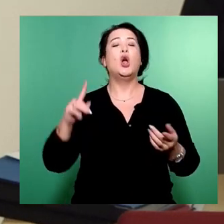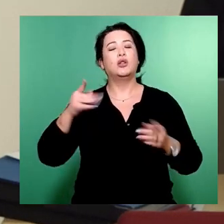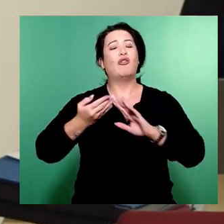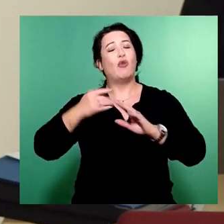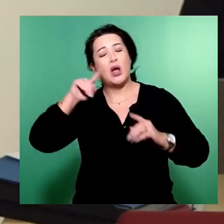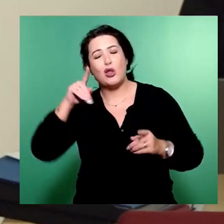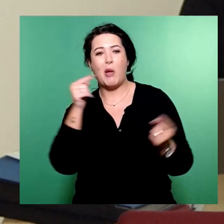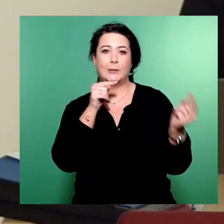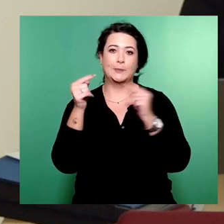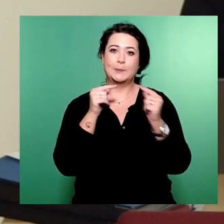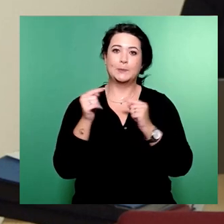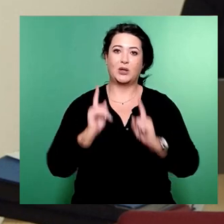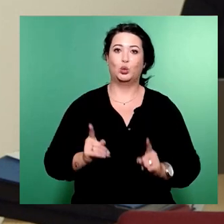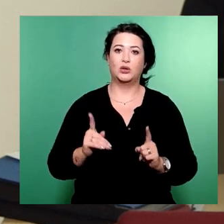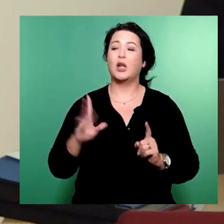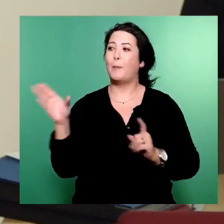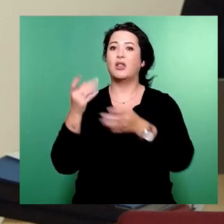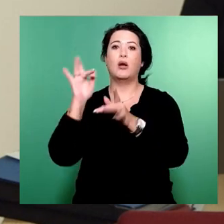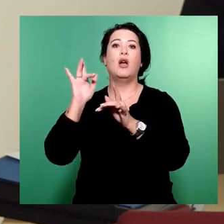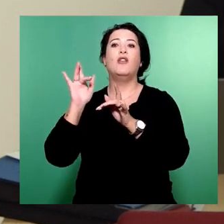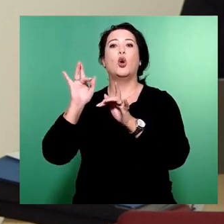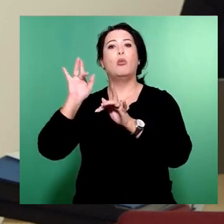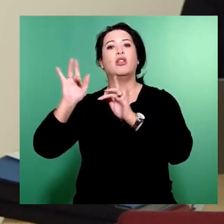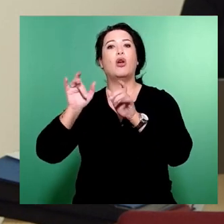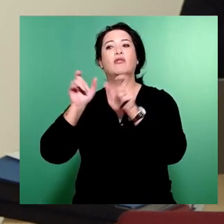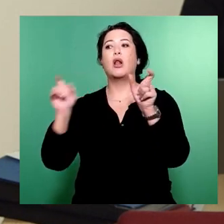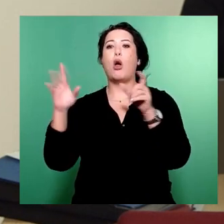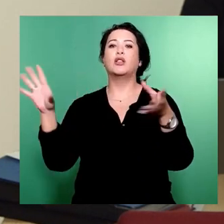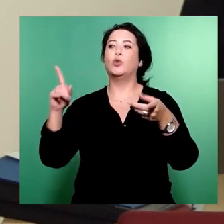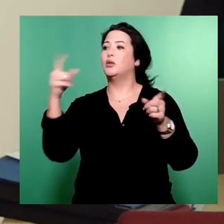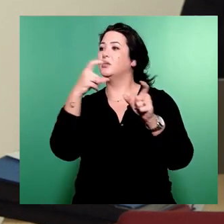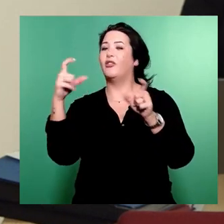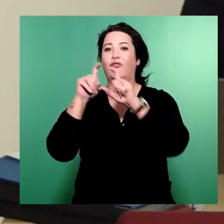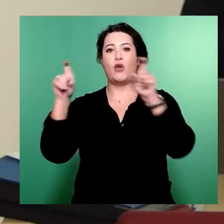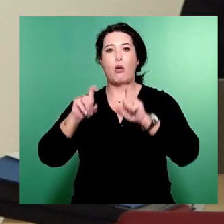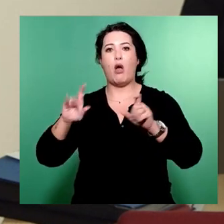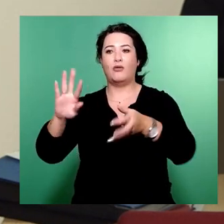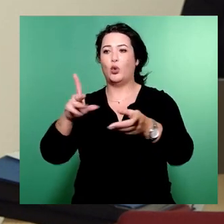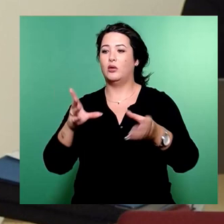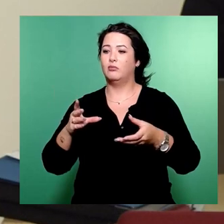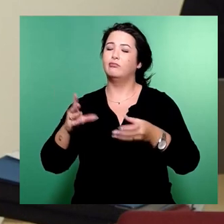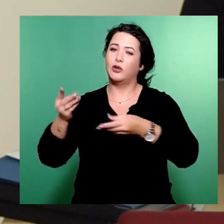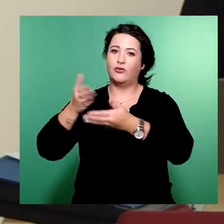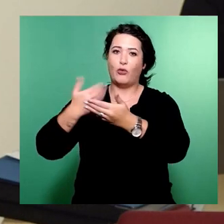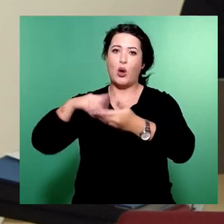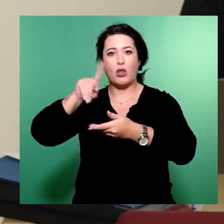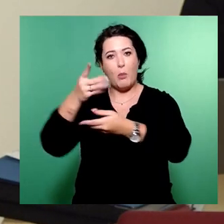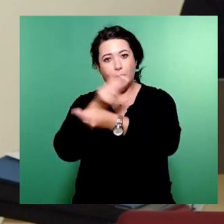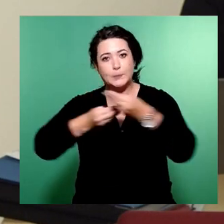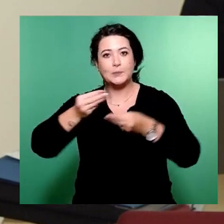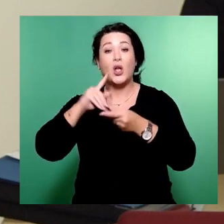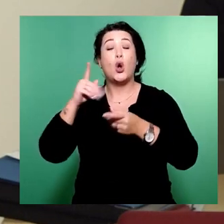müssen mit den Betroffenen. Das heißt, hier brauchen wir immer eine Genehmigung, in dem Fall von der